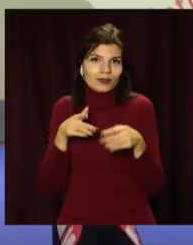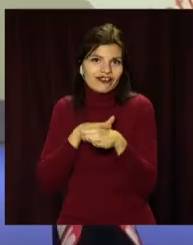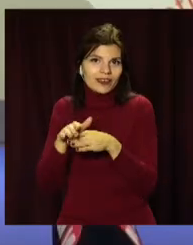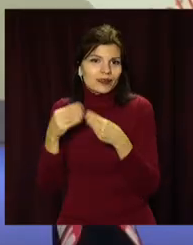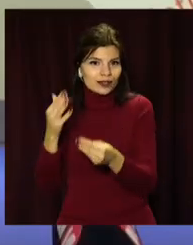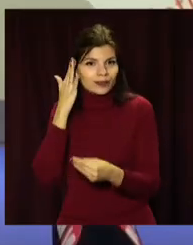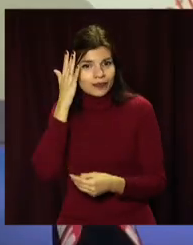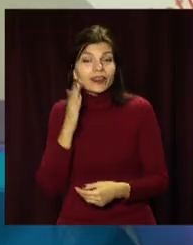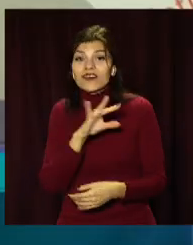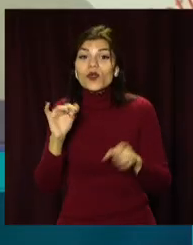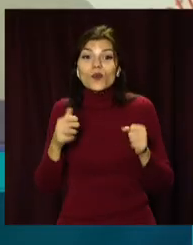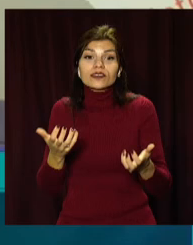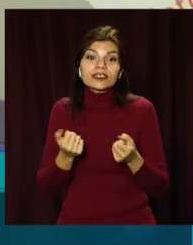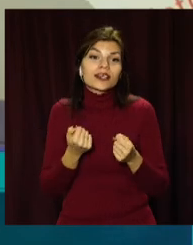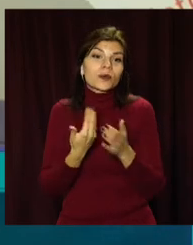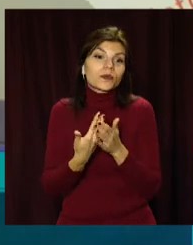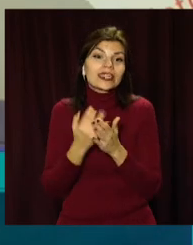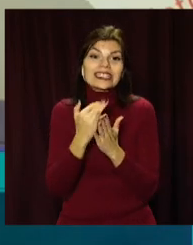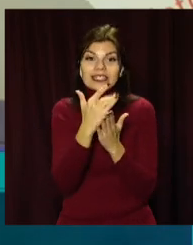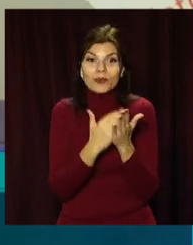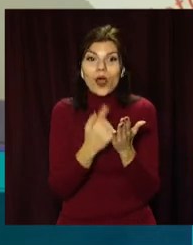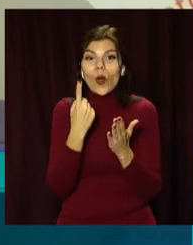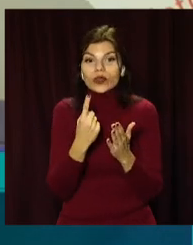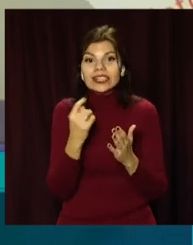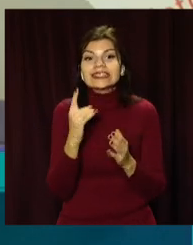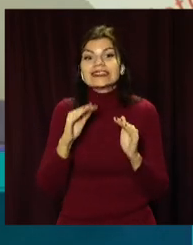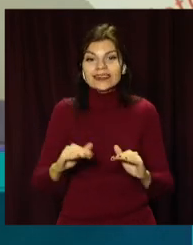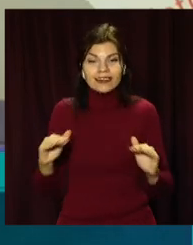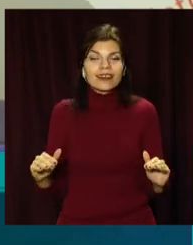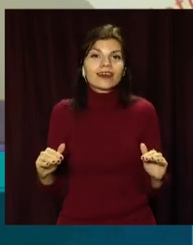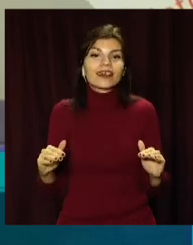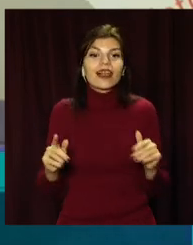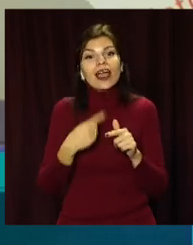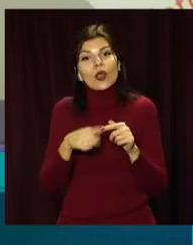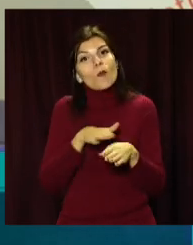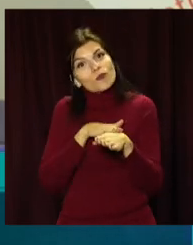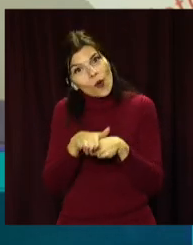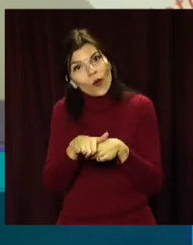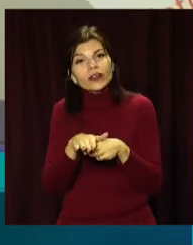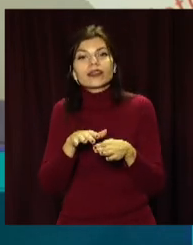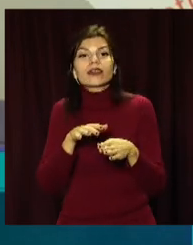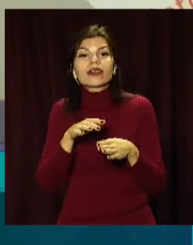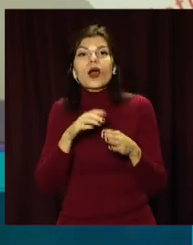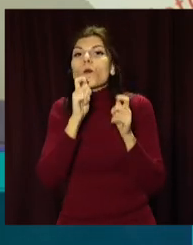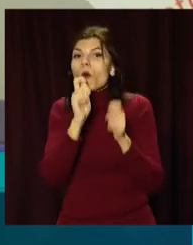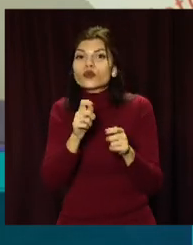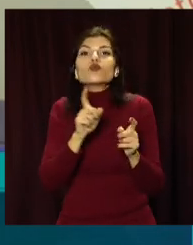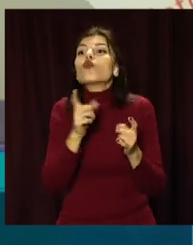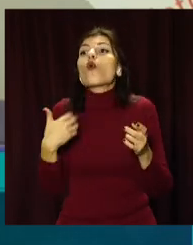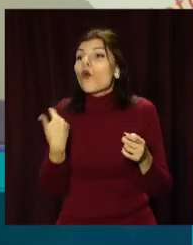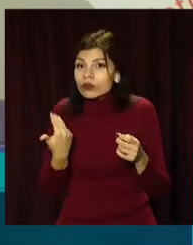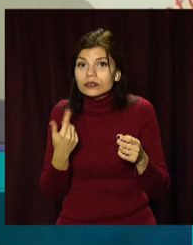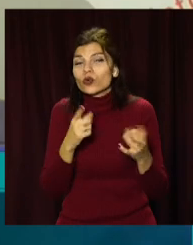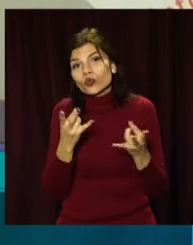Ви можете взяти, допустим, із списка одного із дітей, либо полностью приобрести весь подарок, який